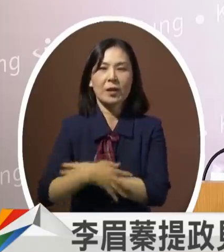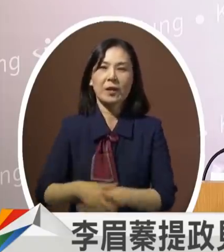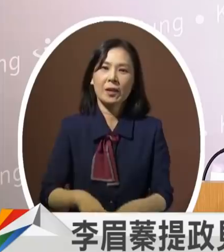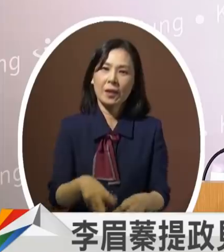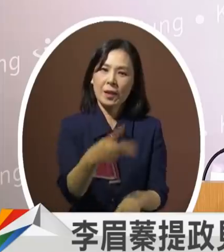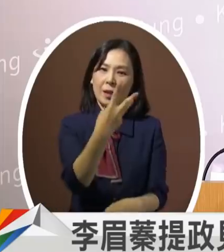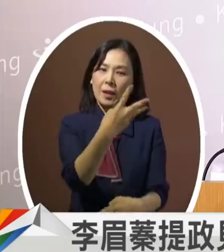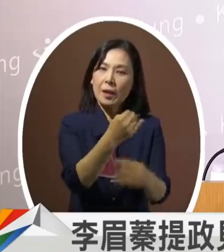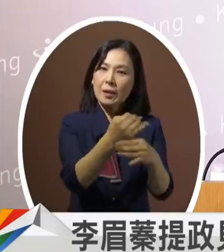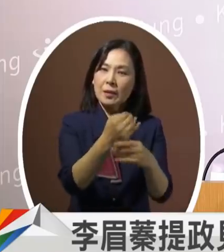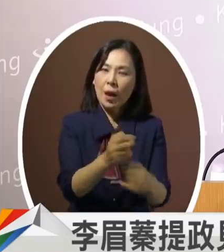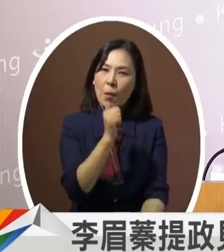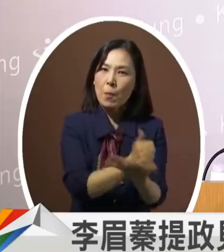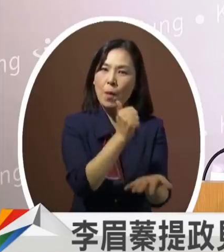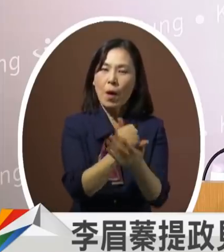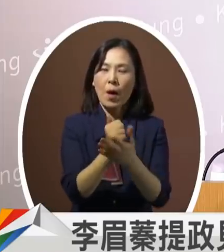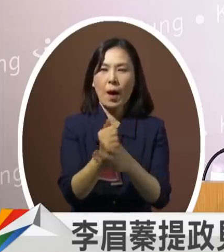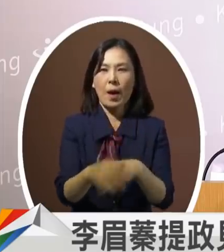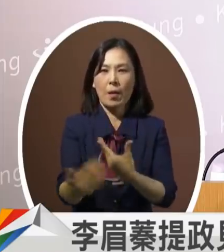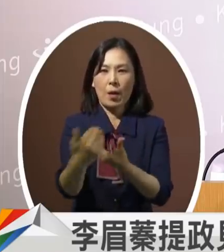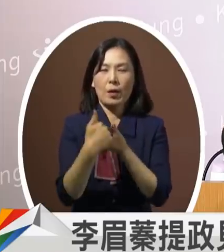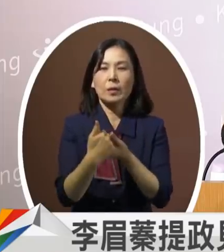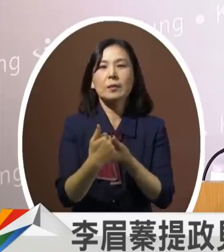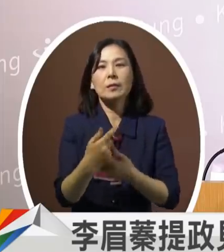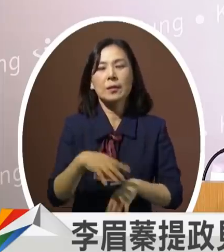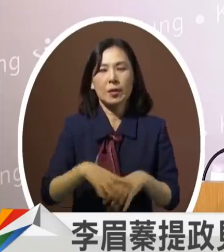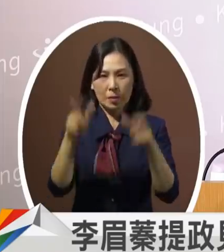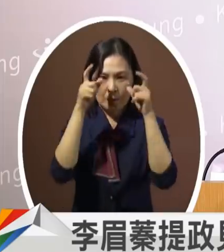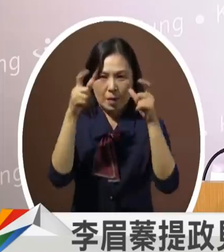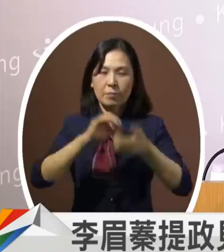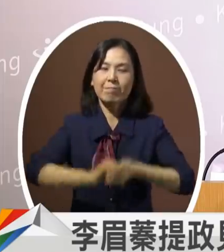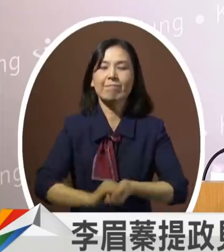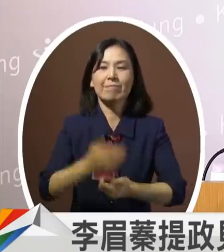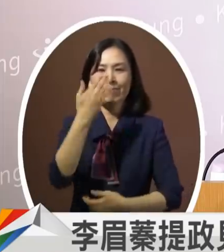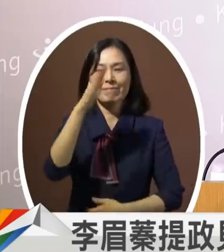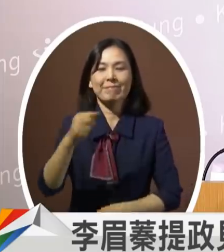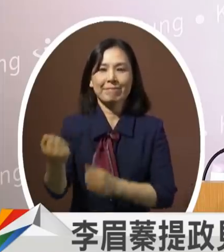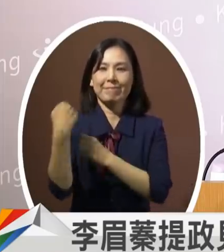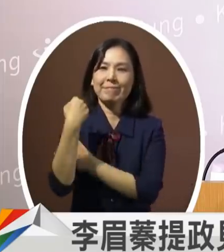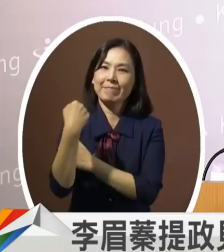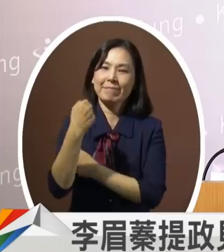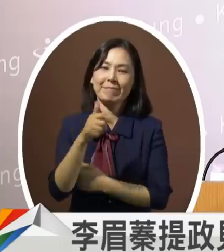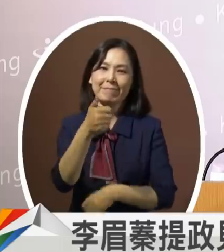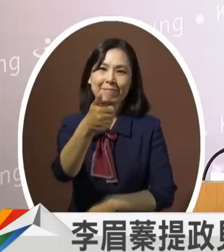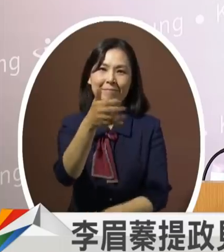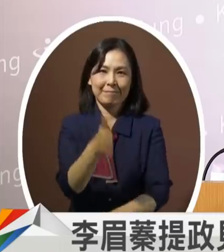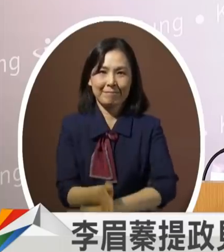高雄会三赢票投三号李梅珍 高雄一定赢加油 谢谢